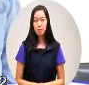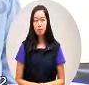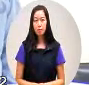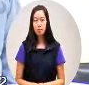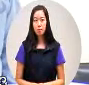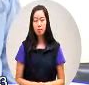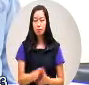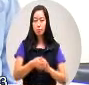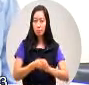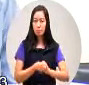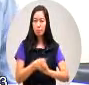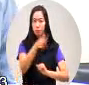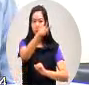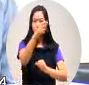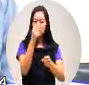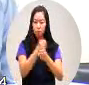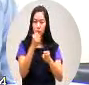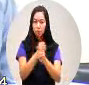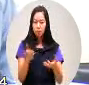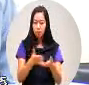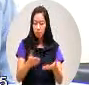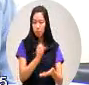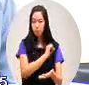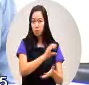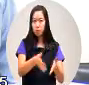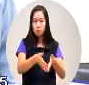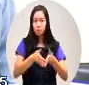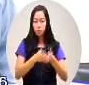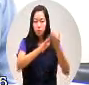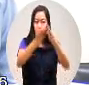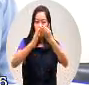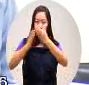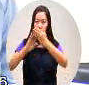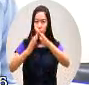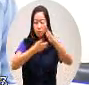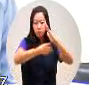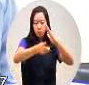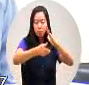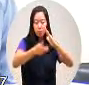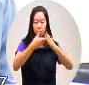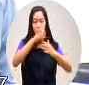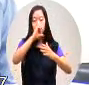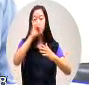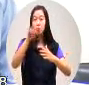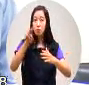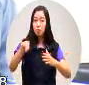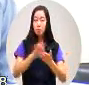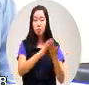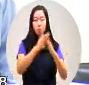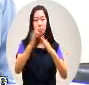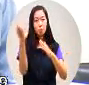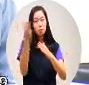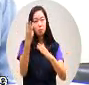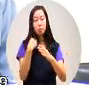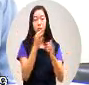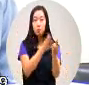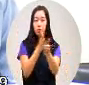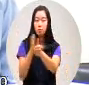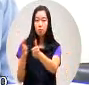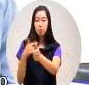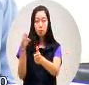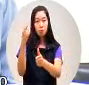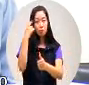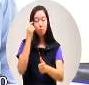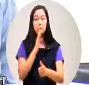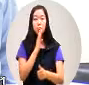一定要完成不如用水进到每一户那么商户昨天我问了一下他们